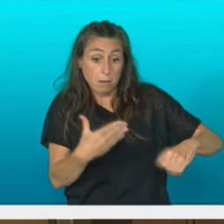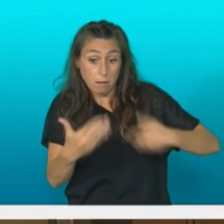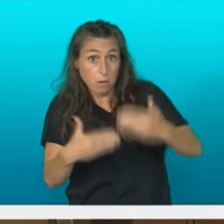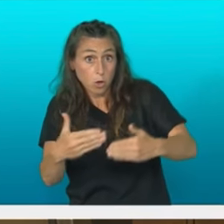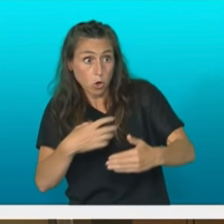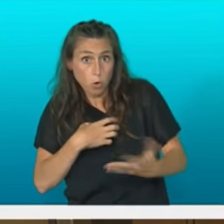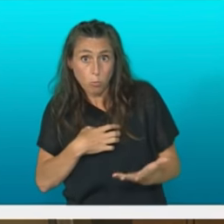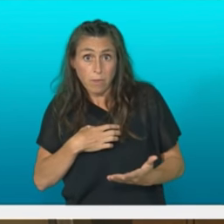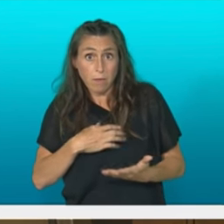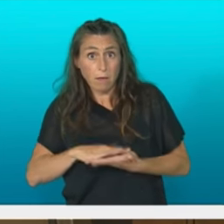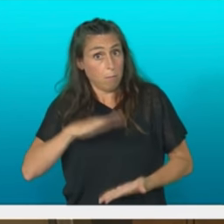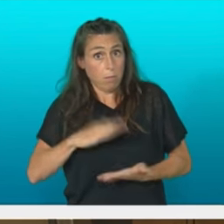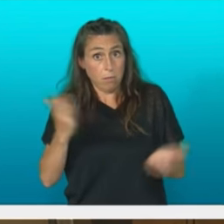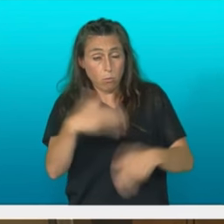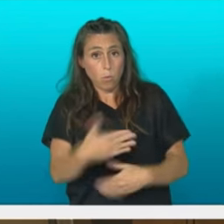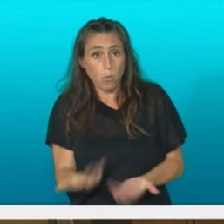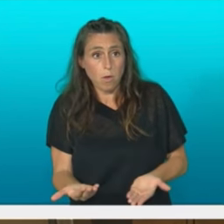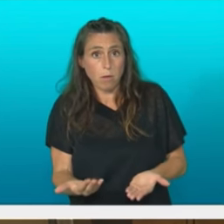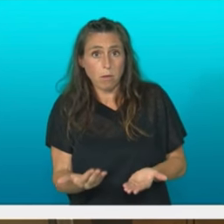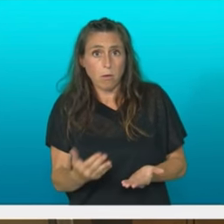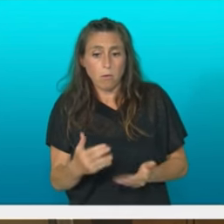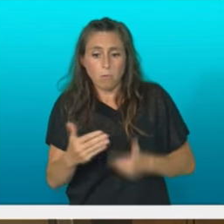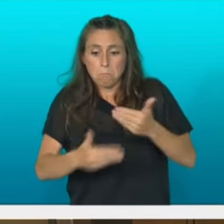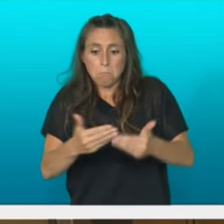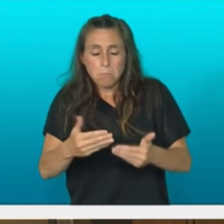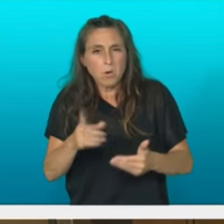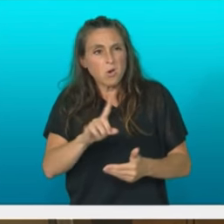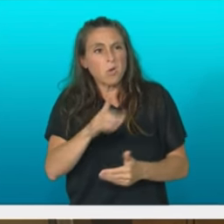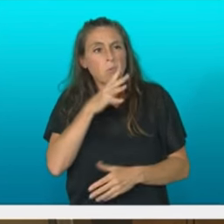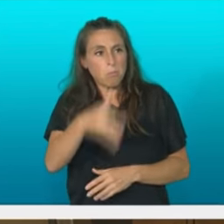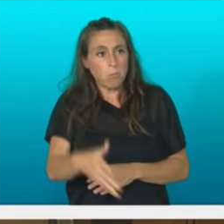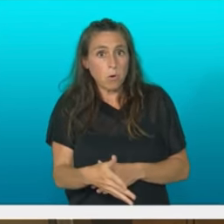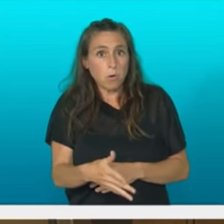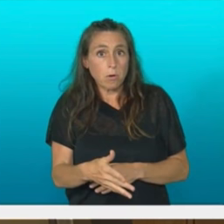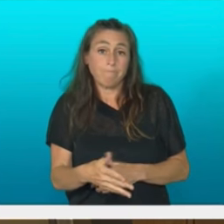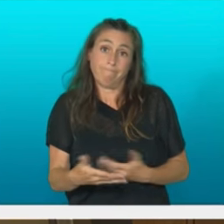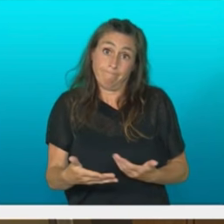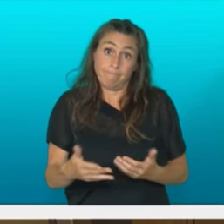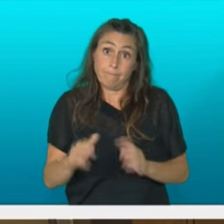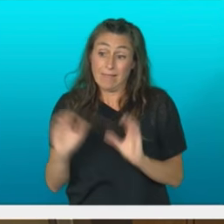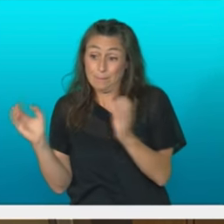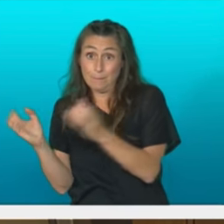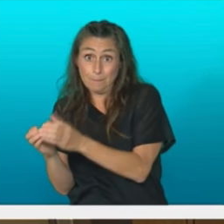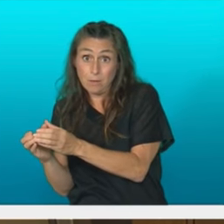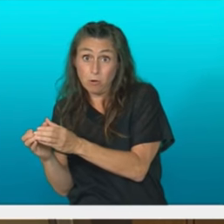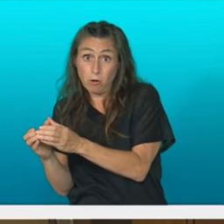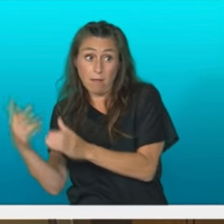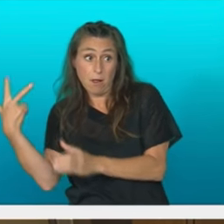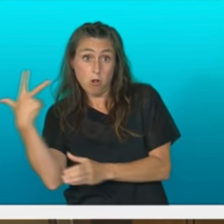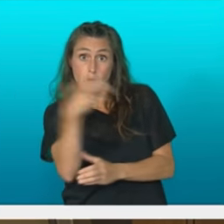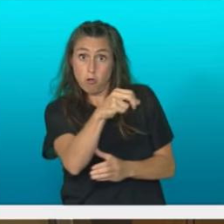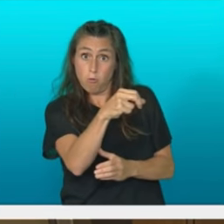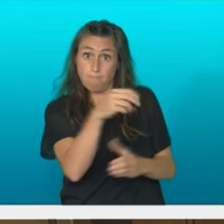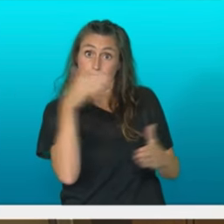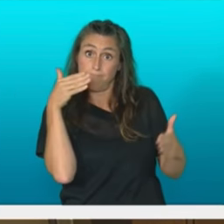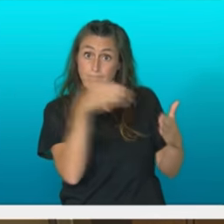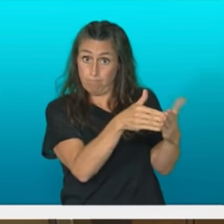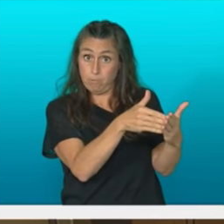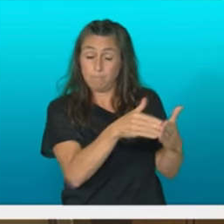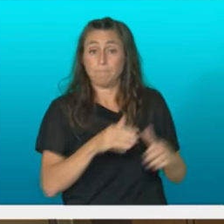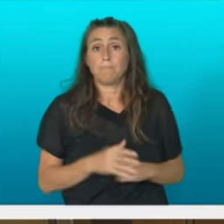edo aurrera egiten espalin badugu izango da gutxieneko batek geiengo bati betoa esartzen diolako